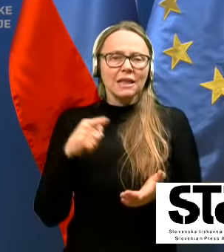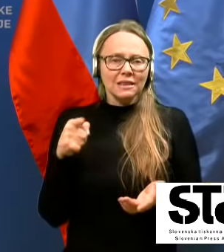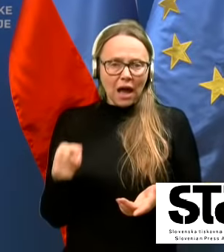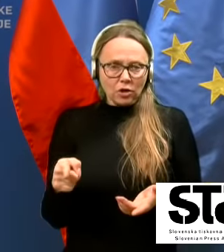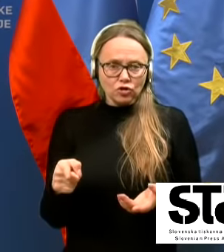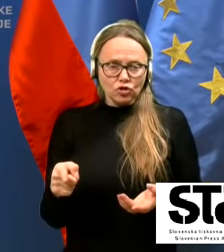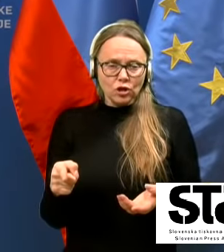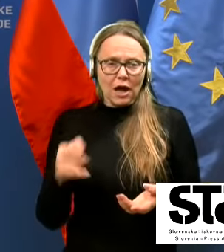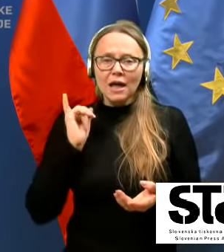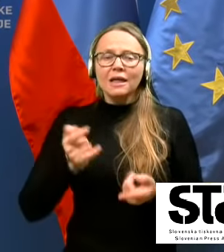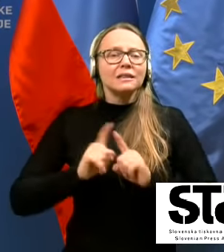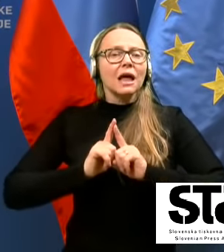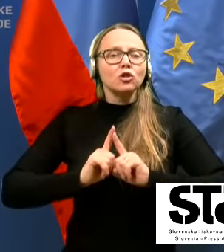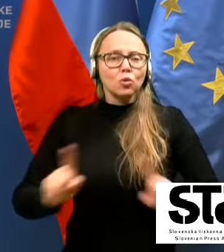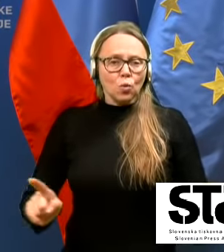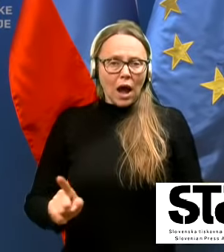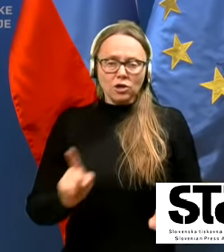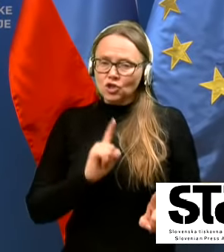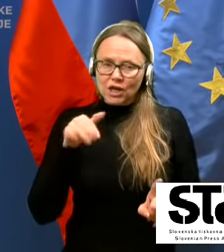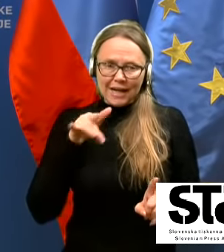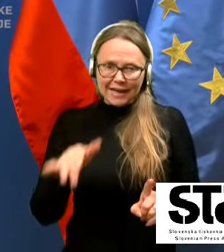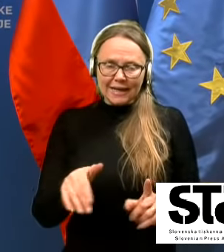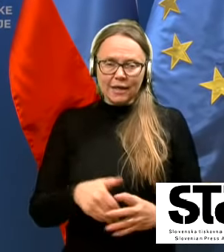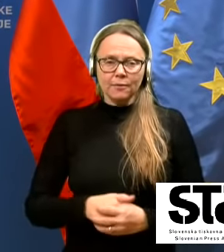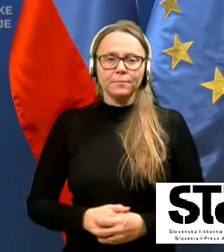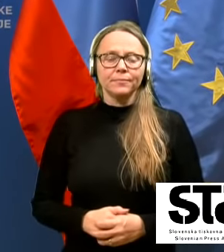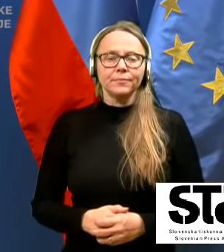drugače pač ne gre.